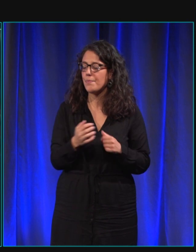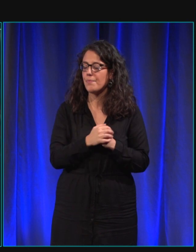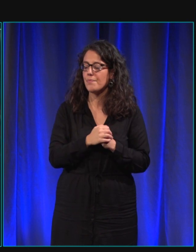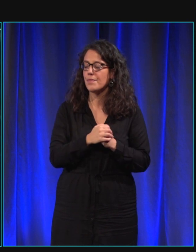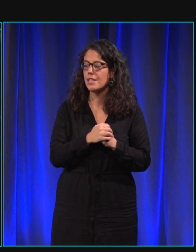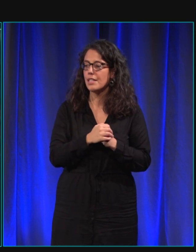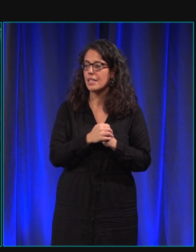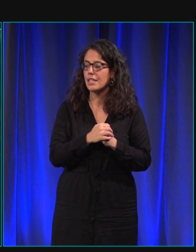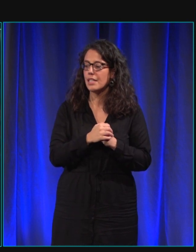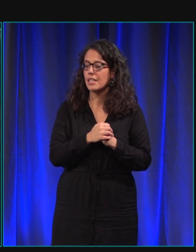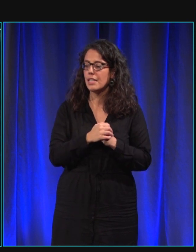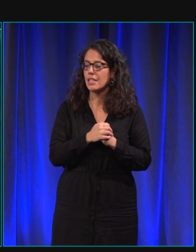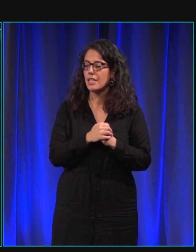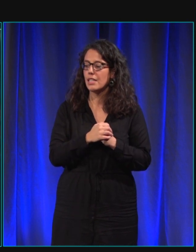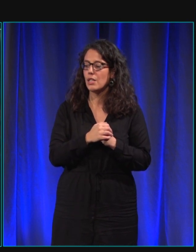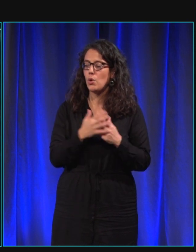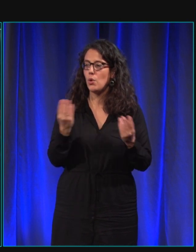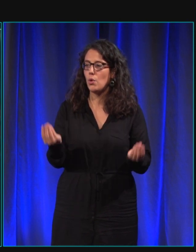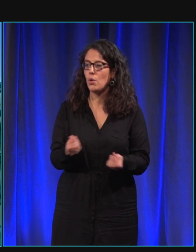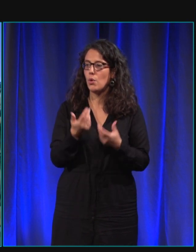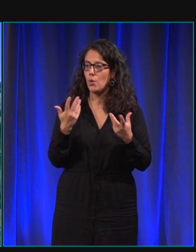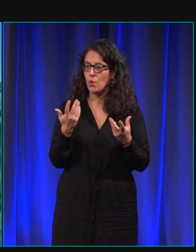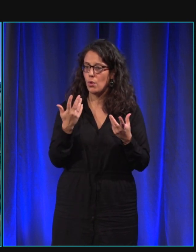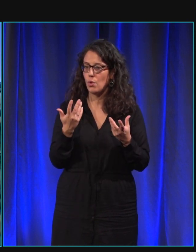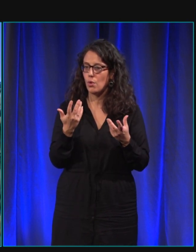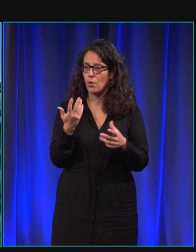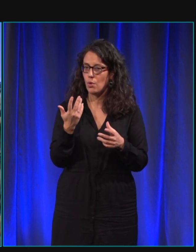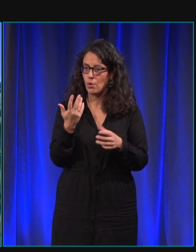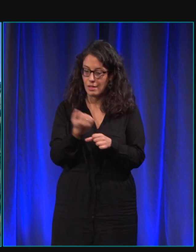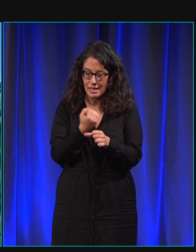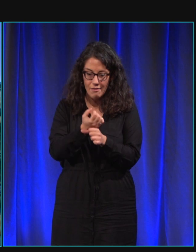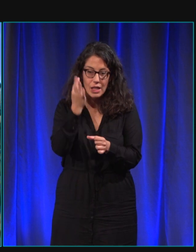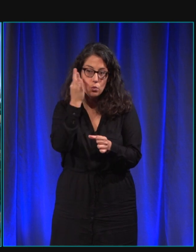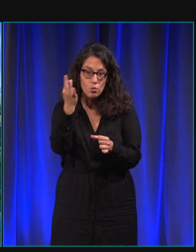le toucher du chien et le travail spécifiquement du son.